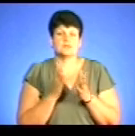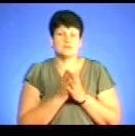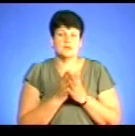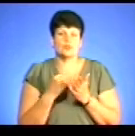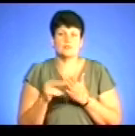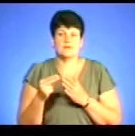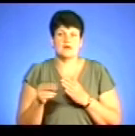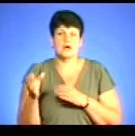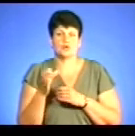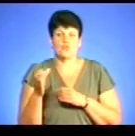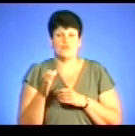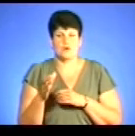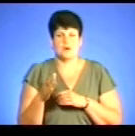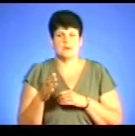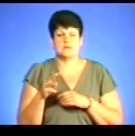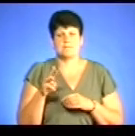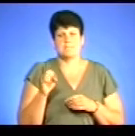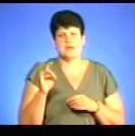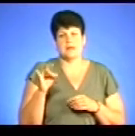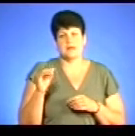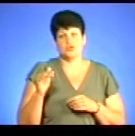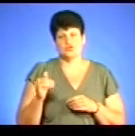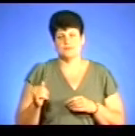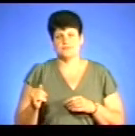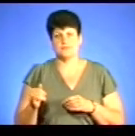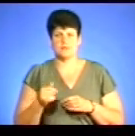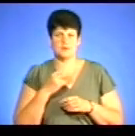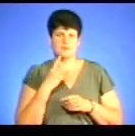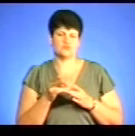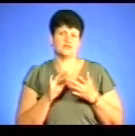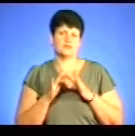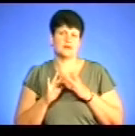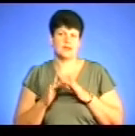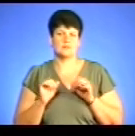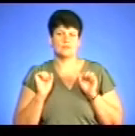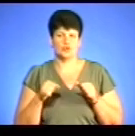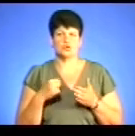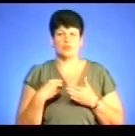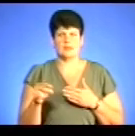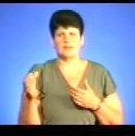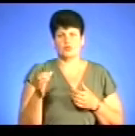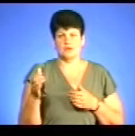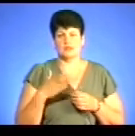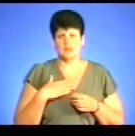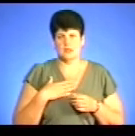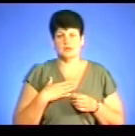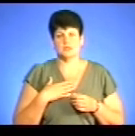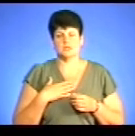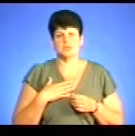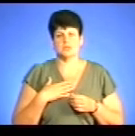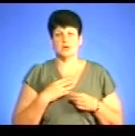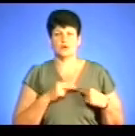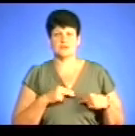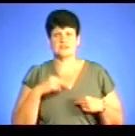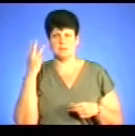алкоголю з мережі. Дуже часто так ми бачимо, що на певних сайтах можна його купити. І наші колеги з Хмельницького спробували.